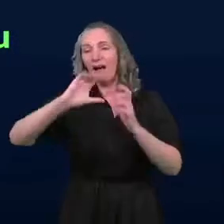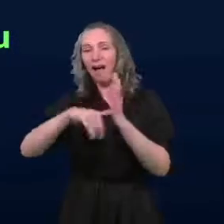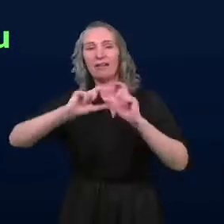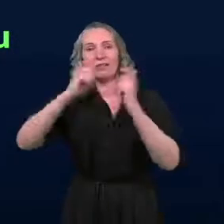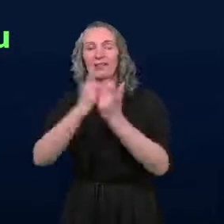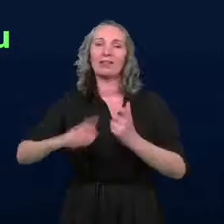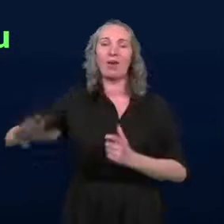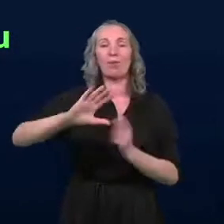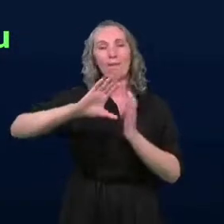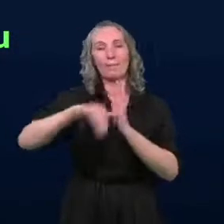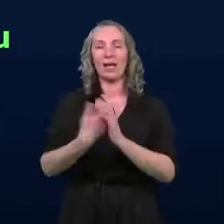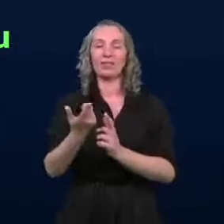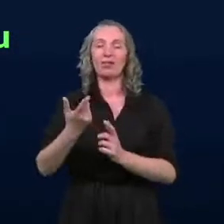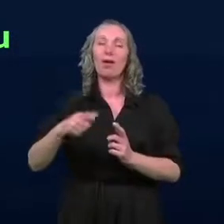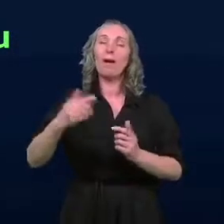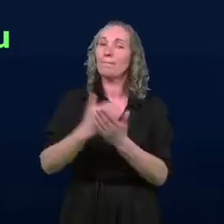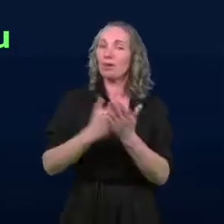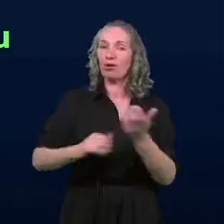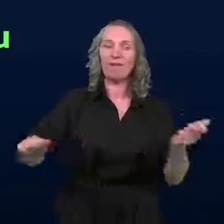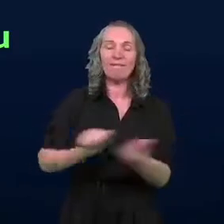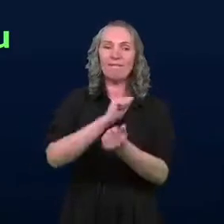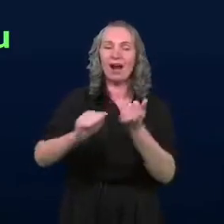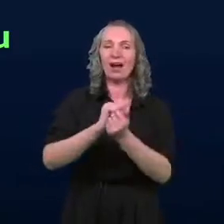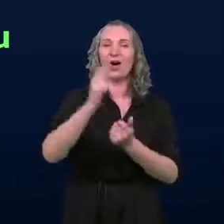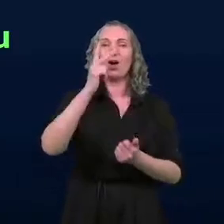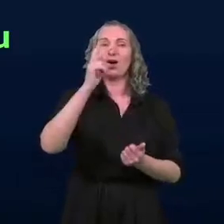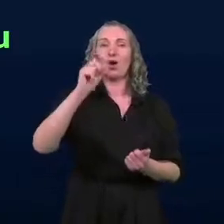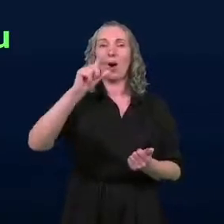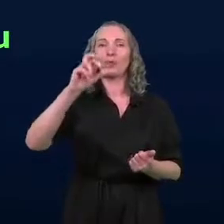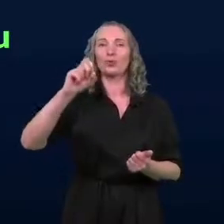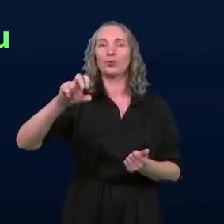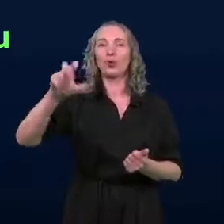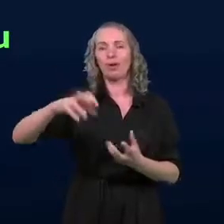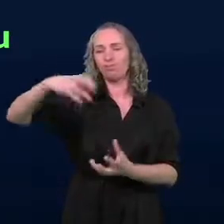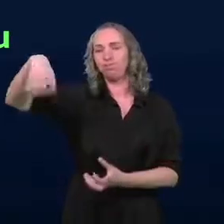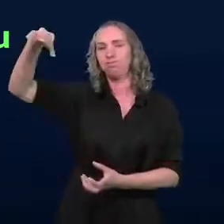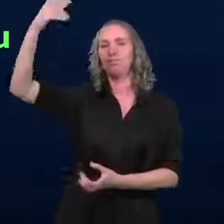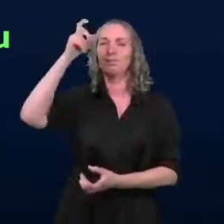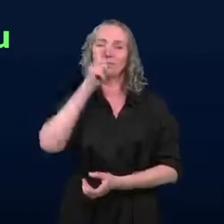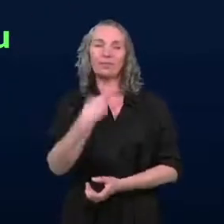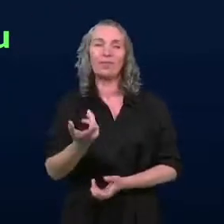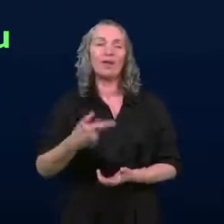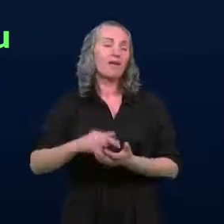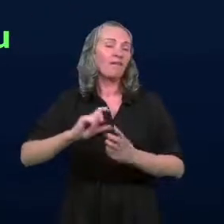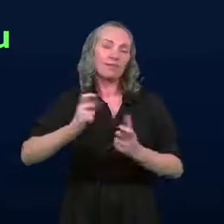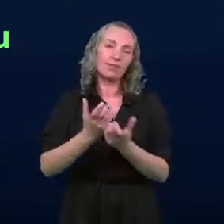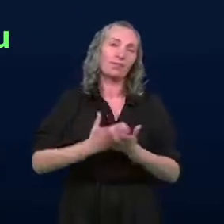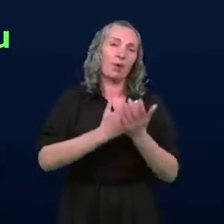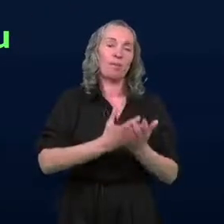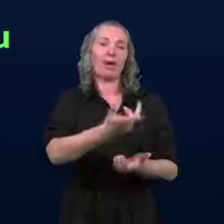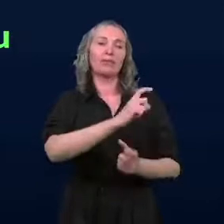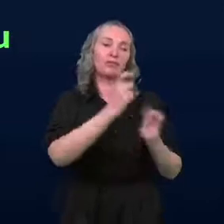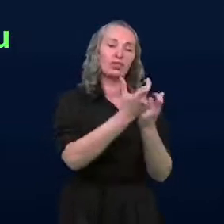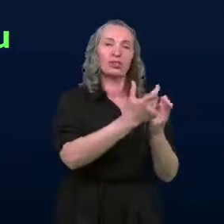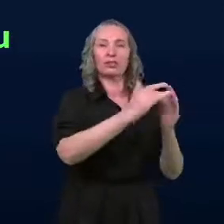walki z tak zwanymi kopciuchami polega na tym, że wspomagamy te wszystkie gospodarstwa